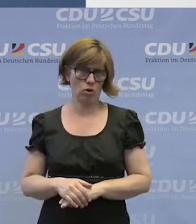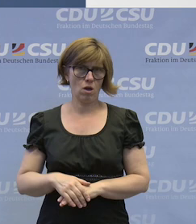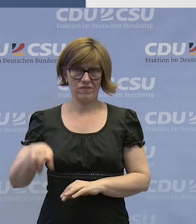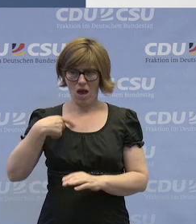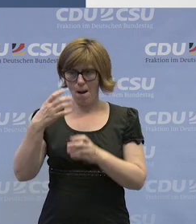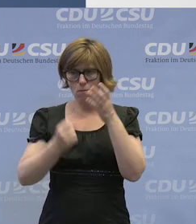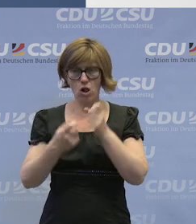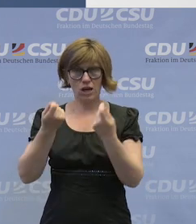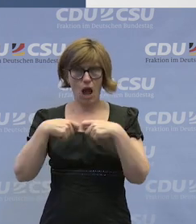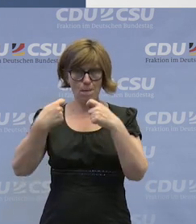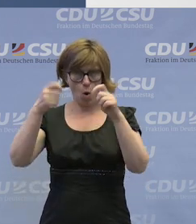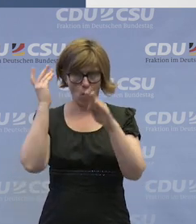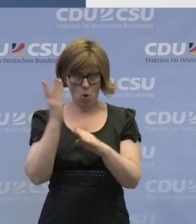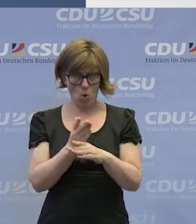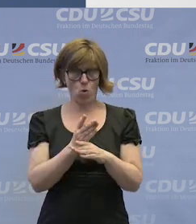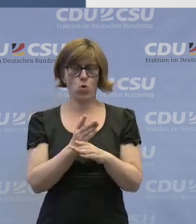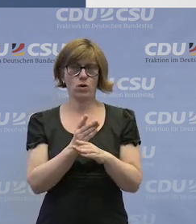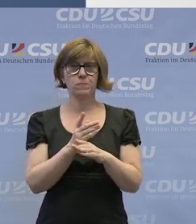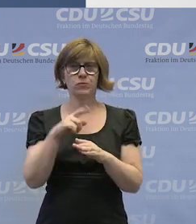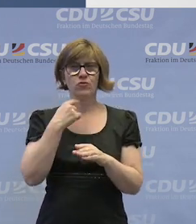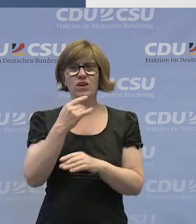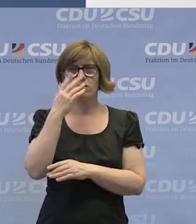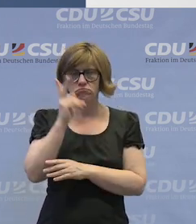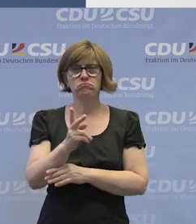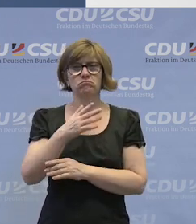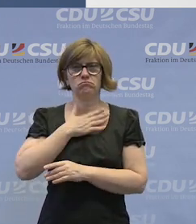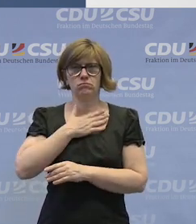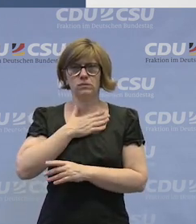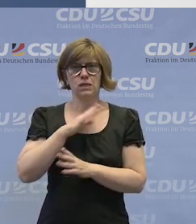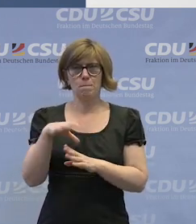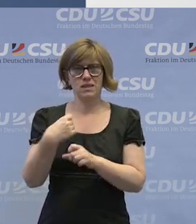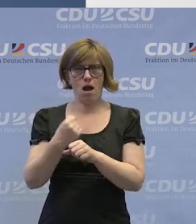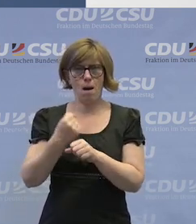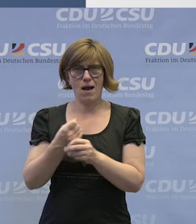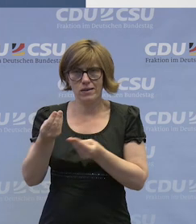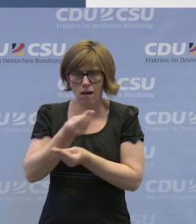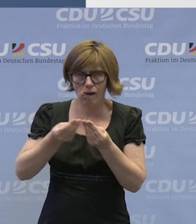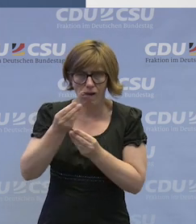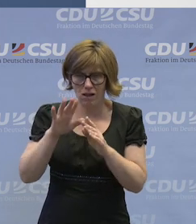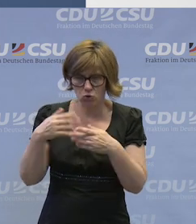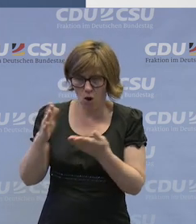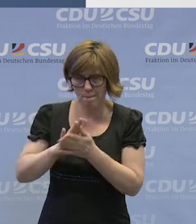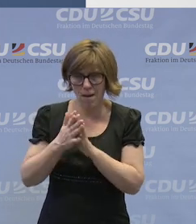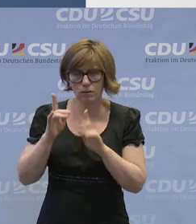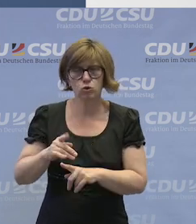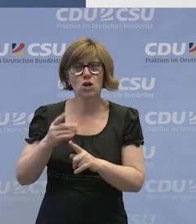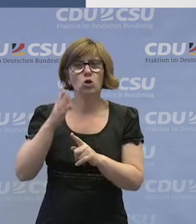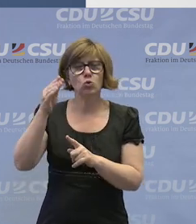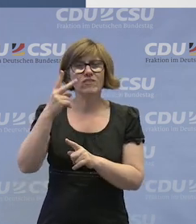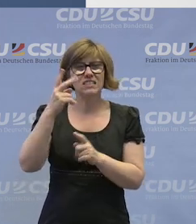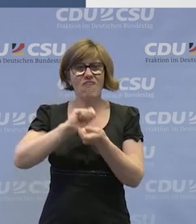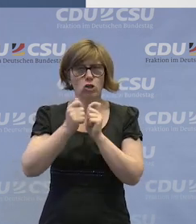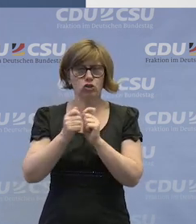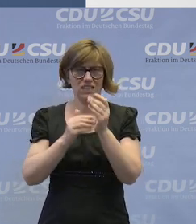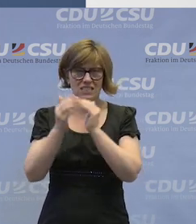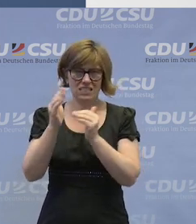Molkerei gebaut und wir haben vor allen Dingen mit unseren Beschäftigten darüber reden müssen, dass wir künftig im Zweischichtsystem